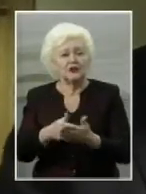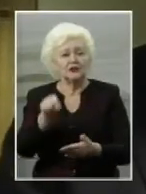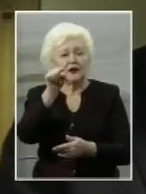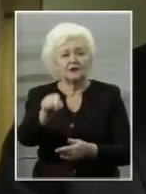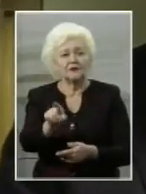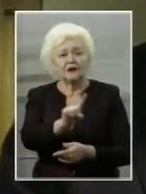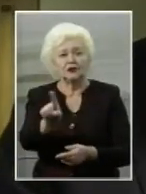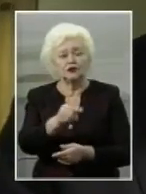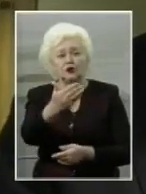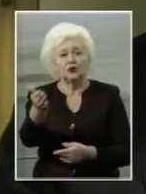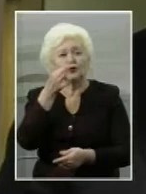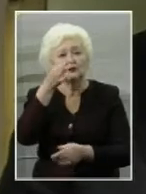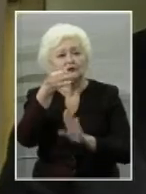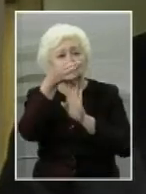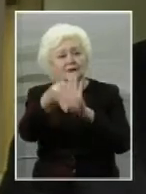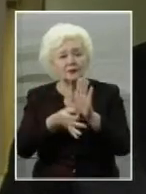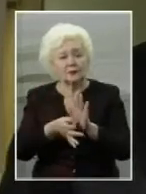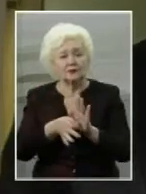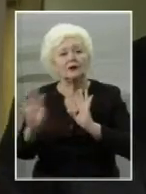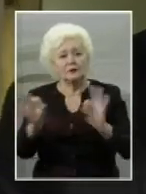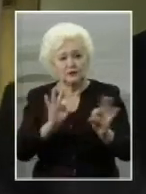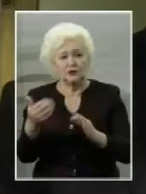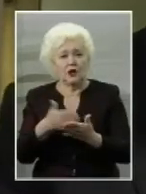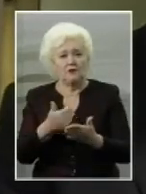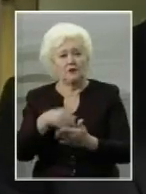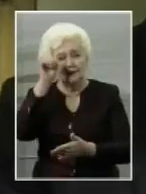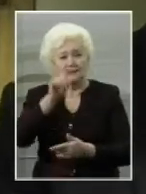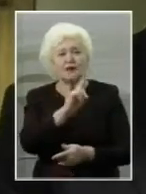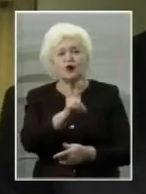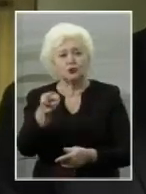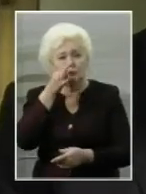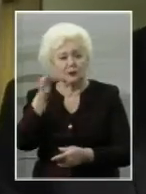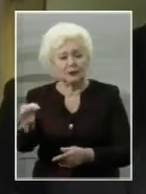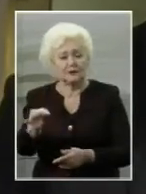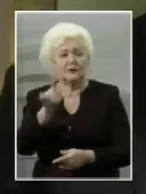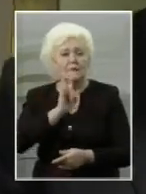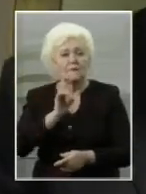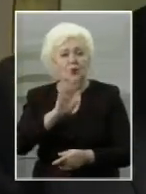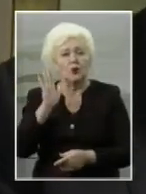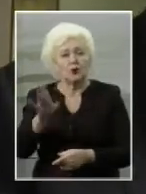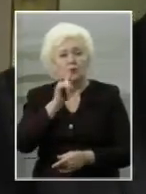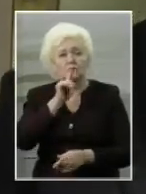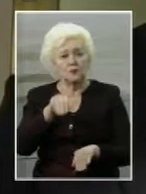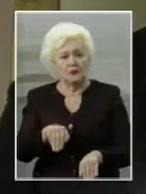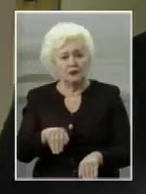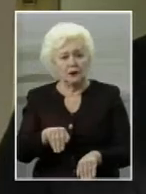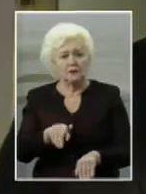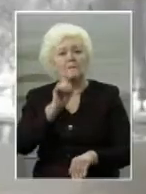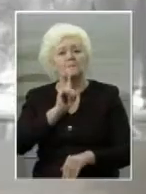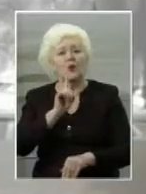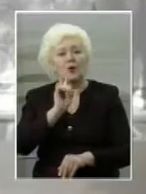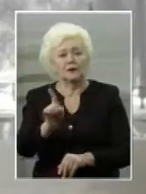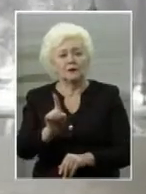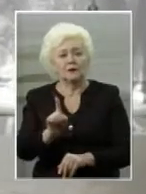хтось сказав? Звичайно вважаю. Знаю, навіщо. Але поки буду мовчати. Поки.